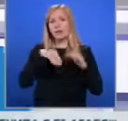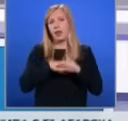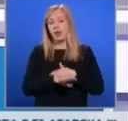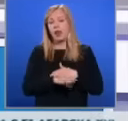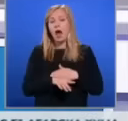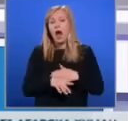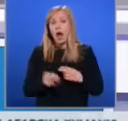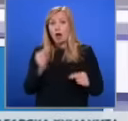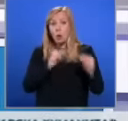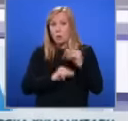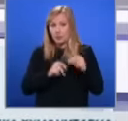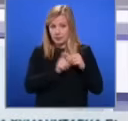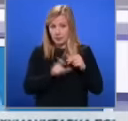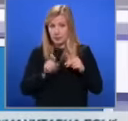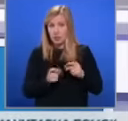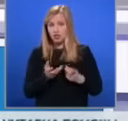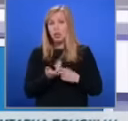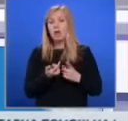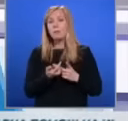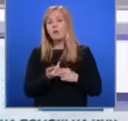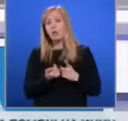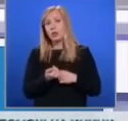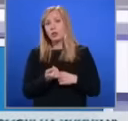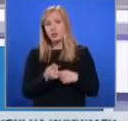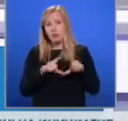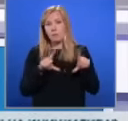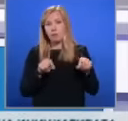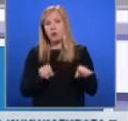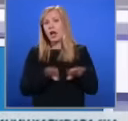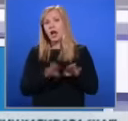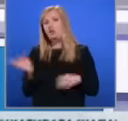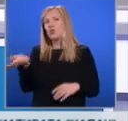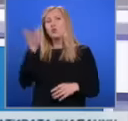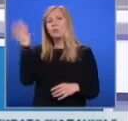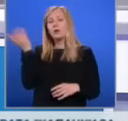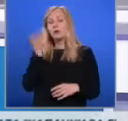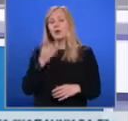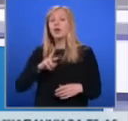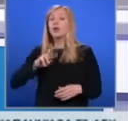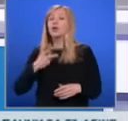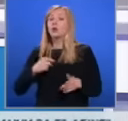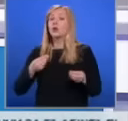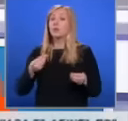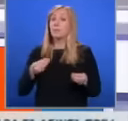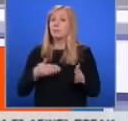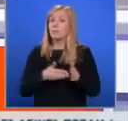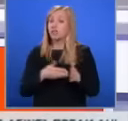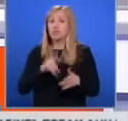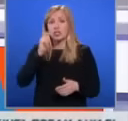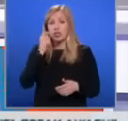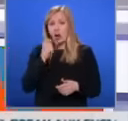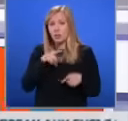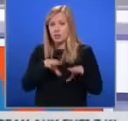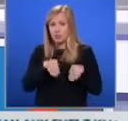ще броят разпечатките така, както го правят при изцяло хартиен вод. Другата причина за жалбата е, че с така приятите промени не всички